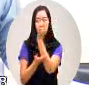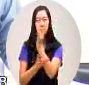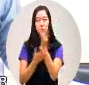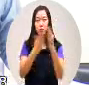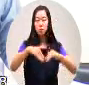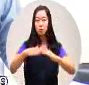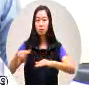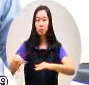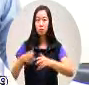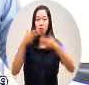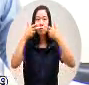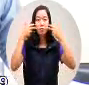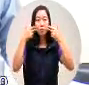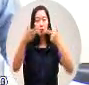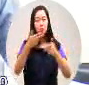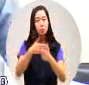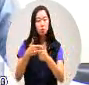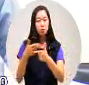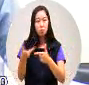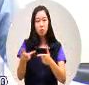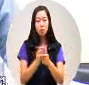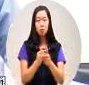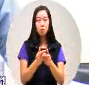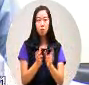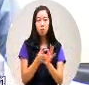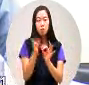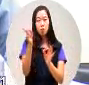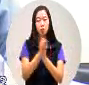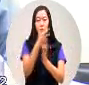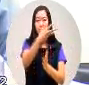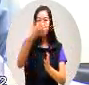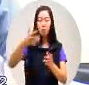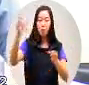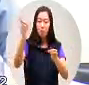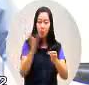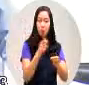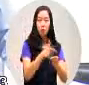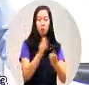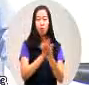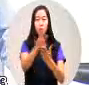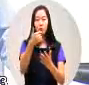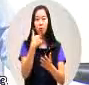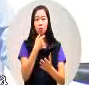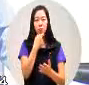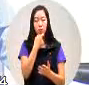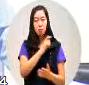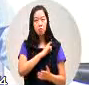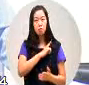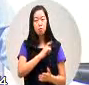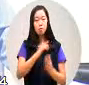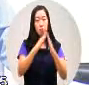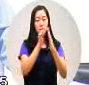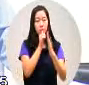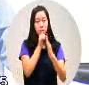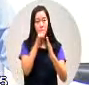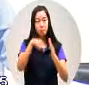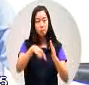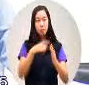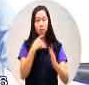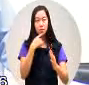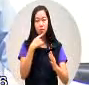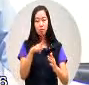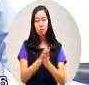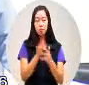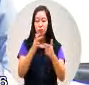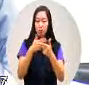原住民的生计因为八八风灾愿意在自己的家乡谋求